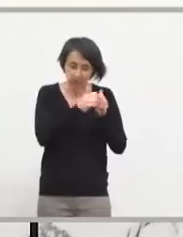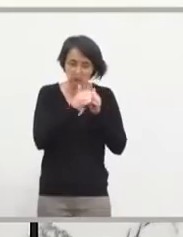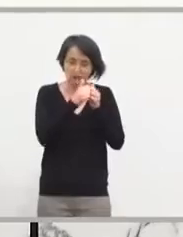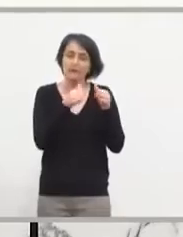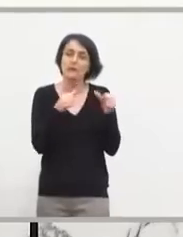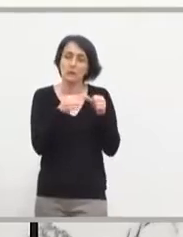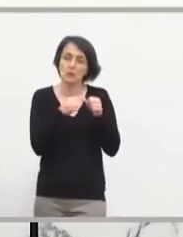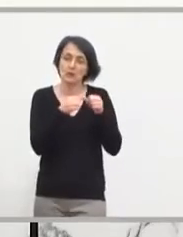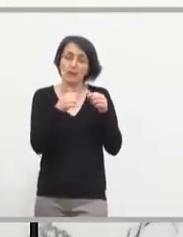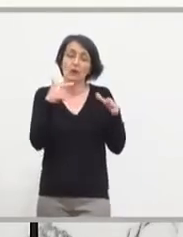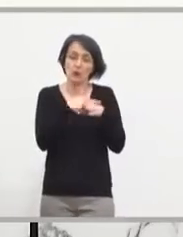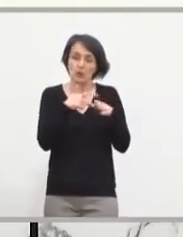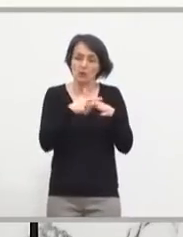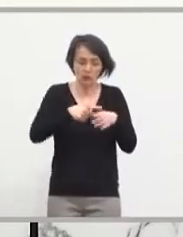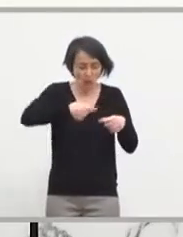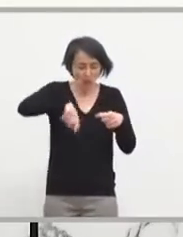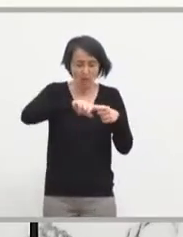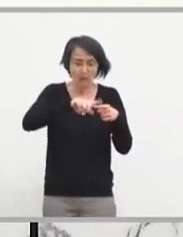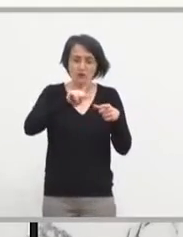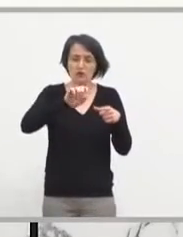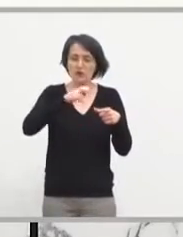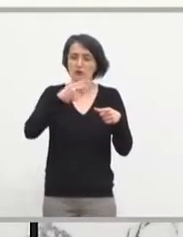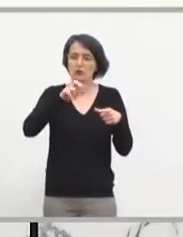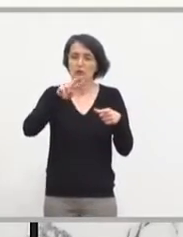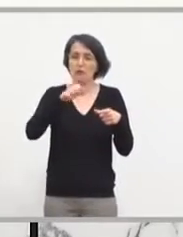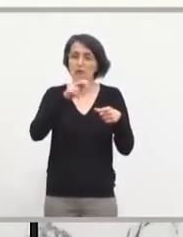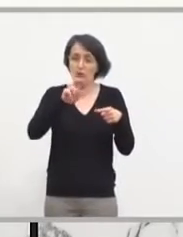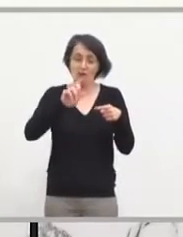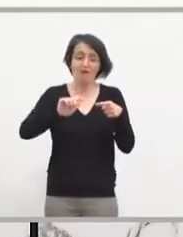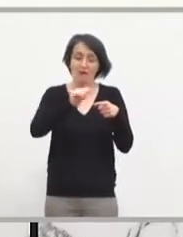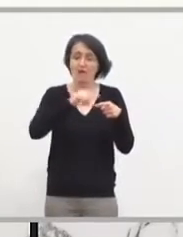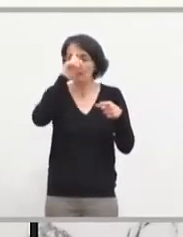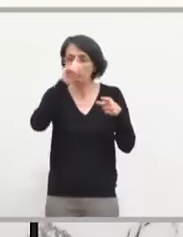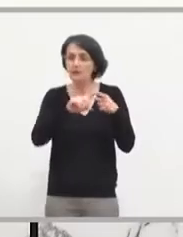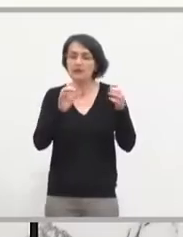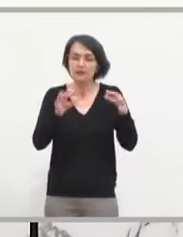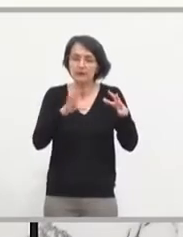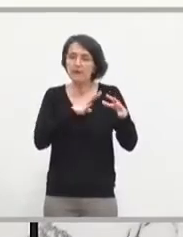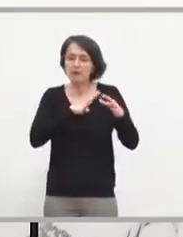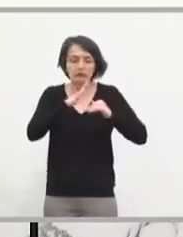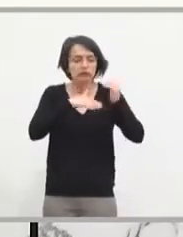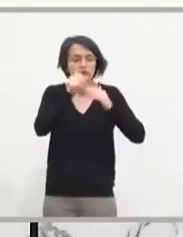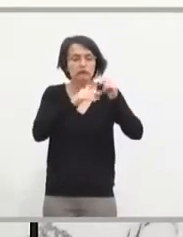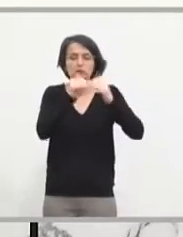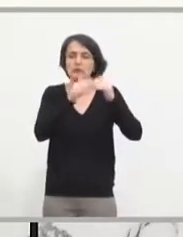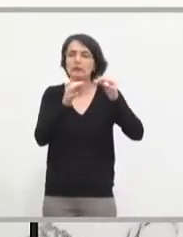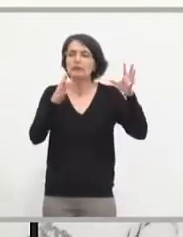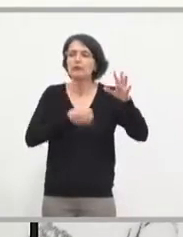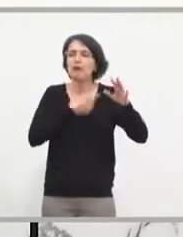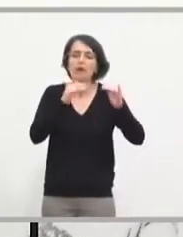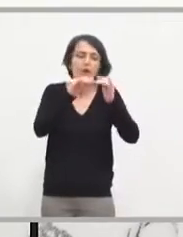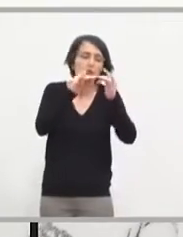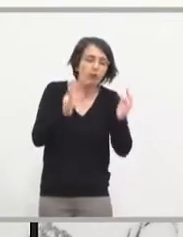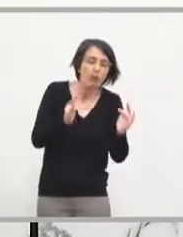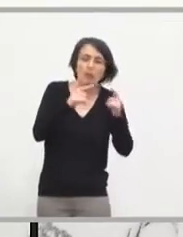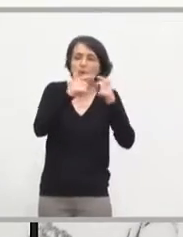commencer le rond-point Genèveau et il contiendra l'ouvrage d'art qui était prévu au départ pour anticiper un